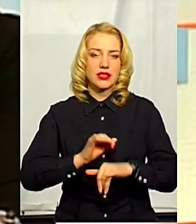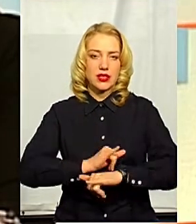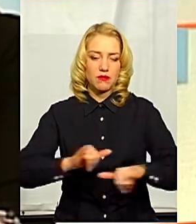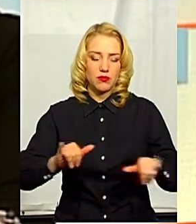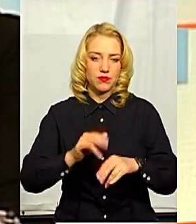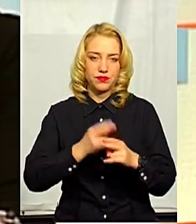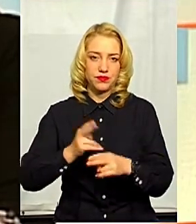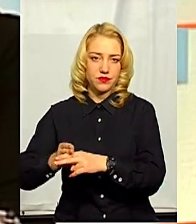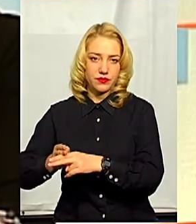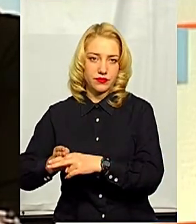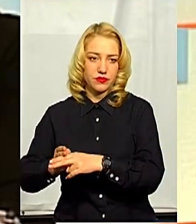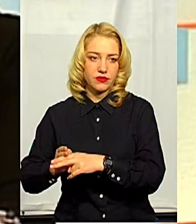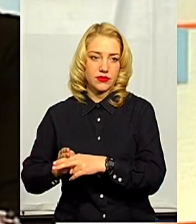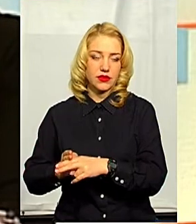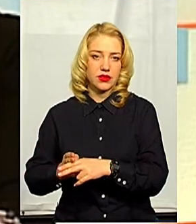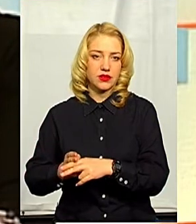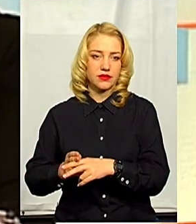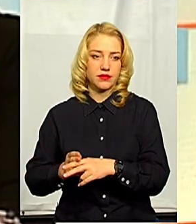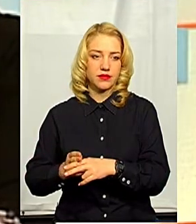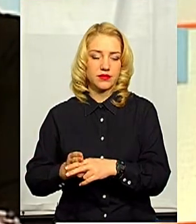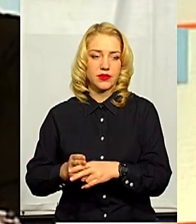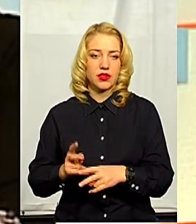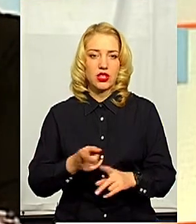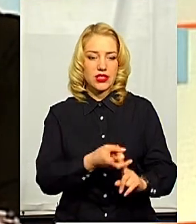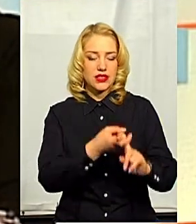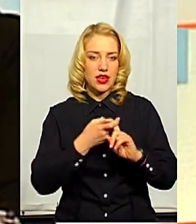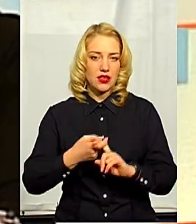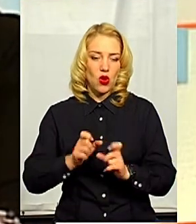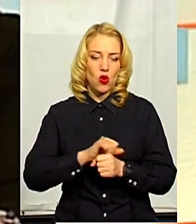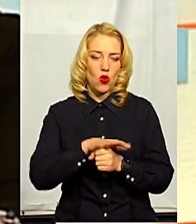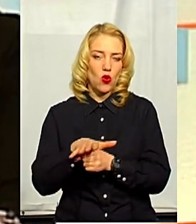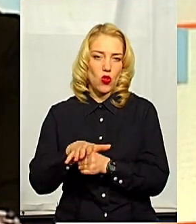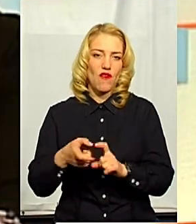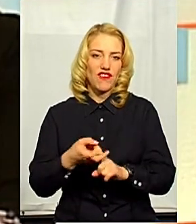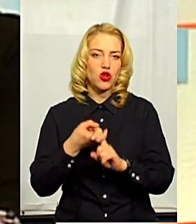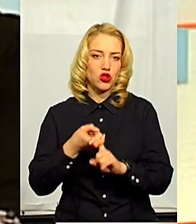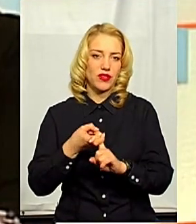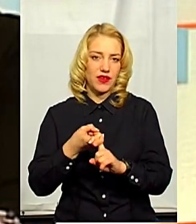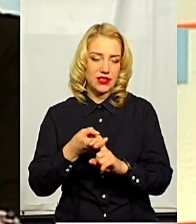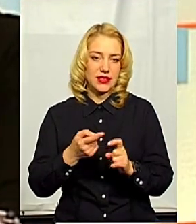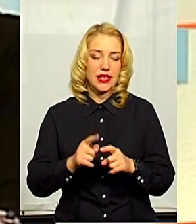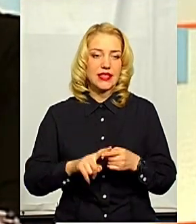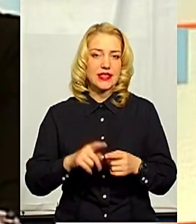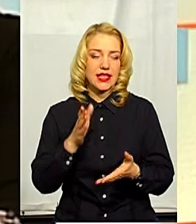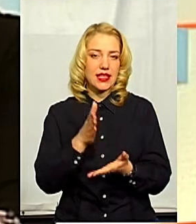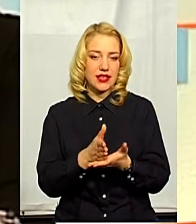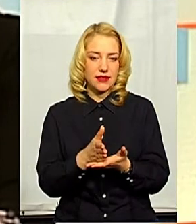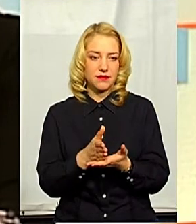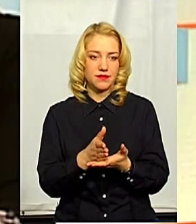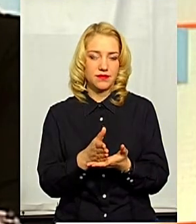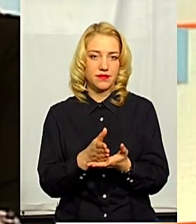занесення коронавірусної інфекції. Фактично, це є